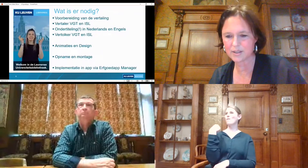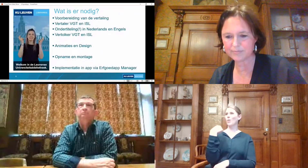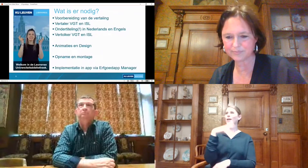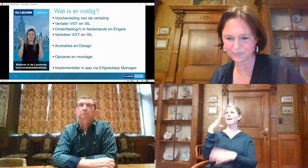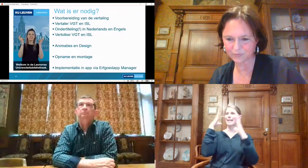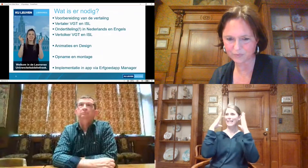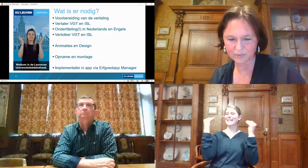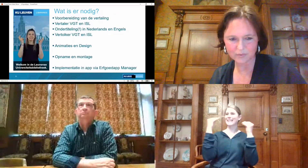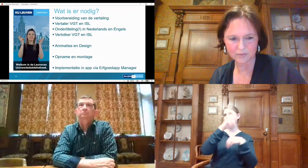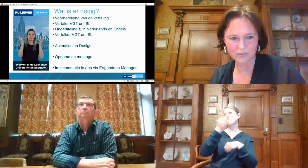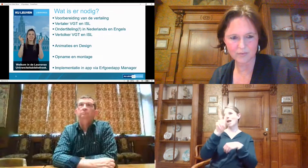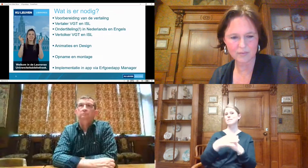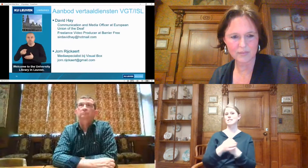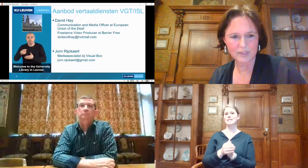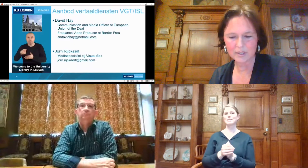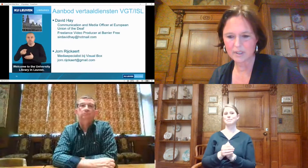Nederlandse.